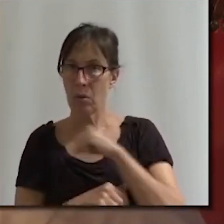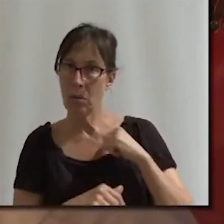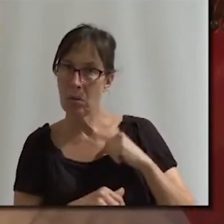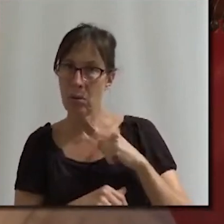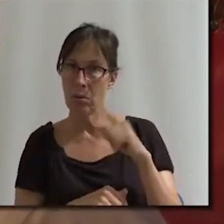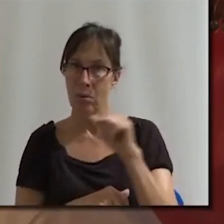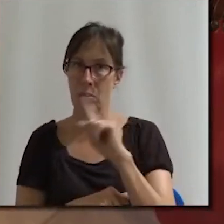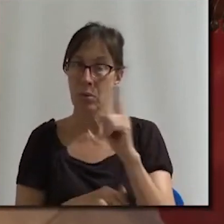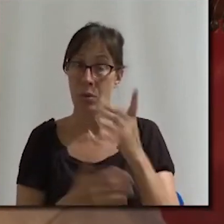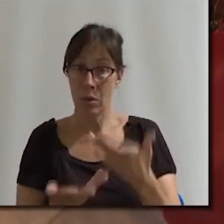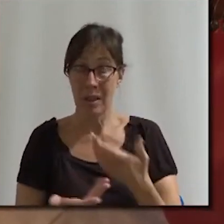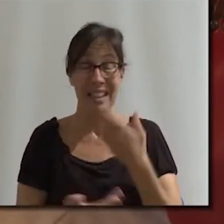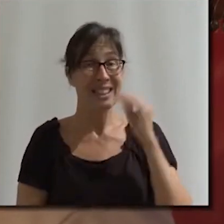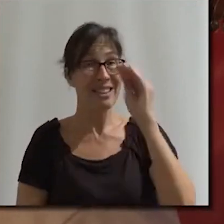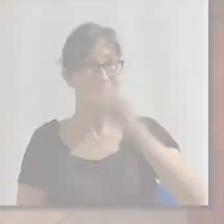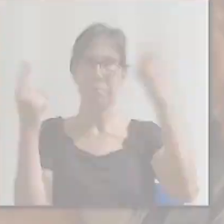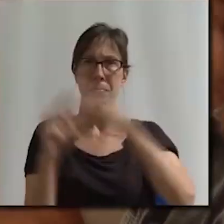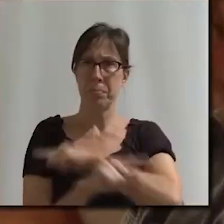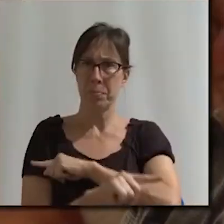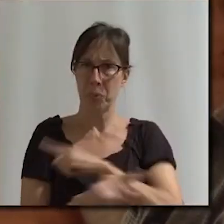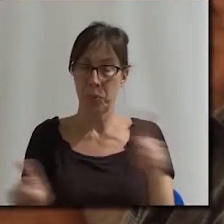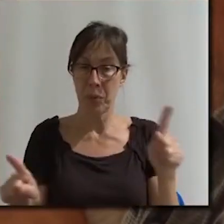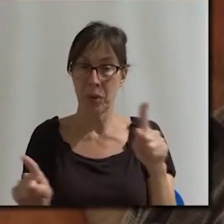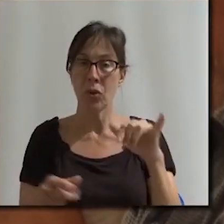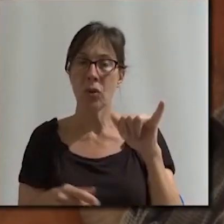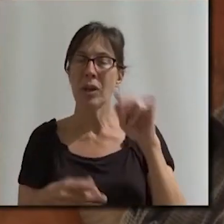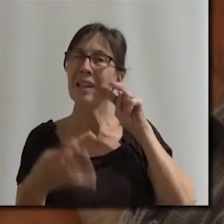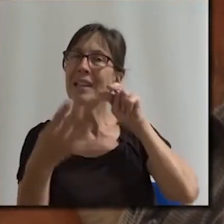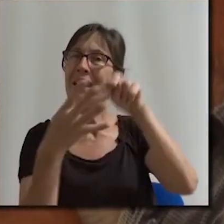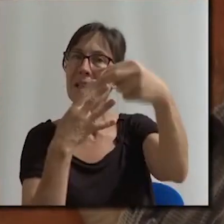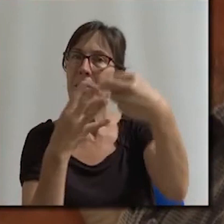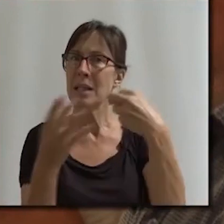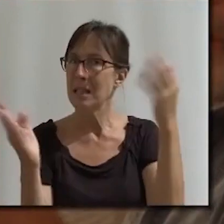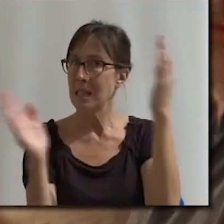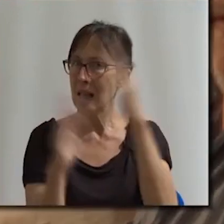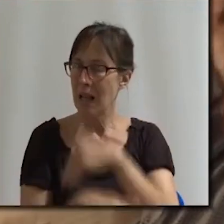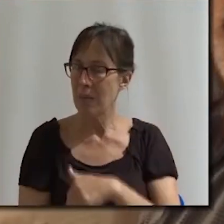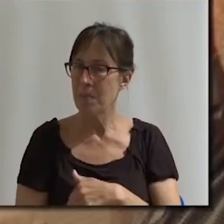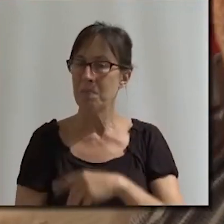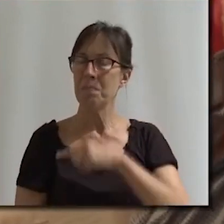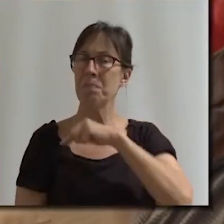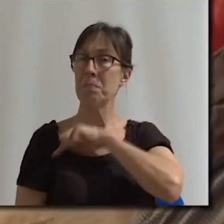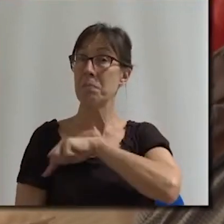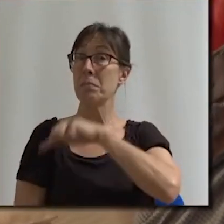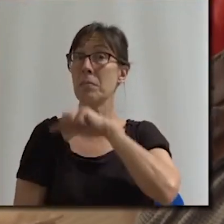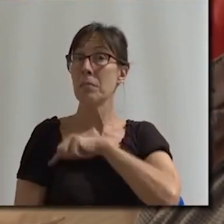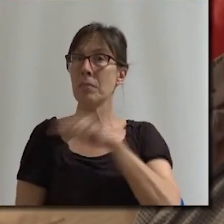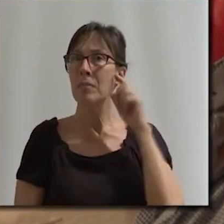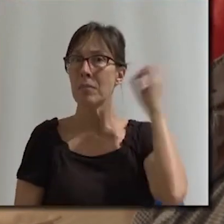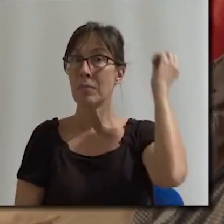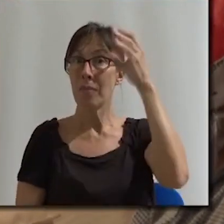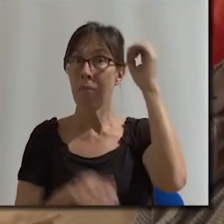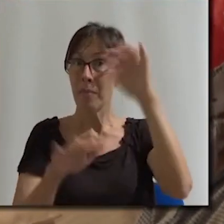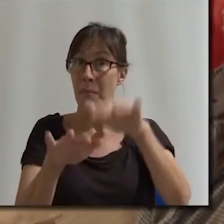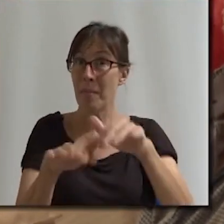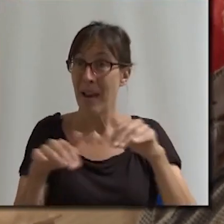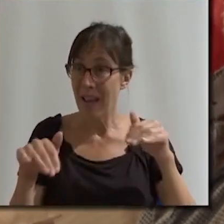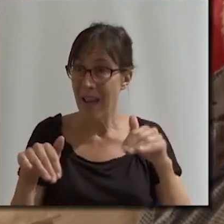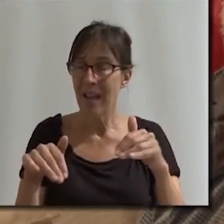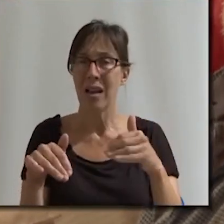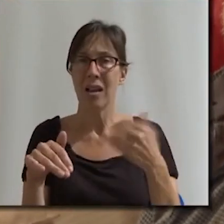ens hi estem defensant en aquesta moció. No hi ha transparència i que veig un ple on que a la primera